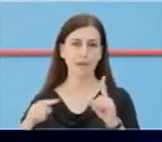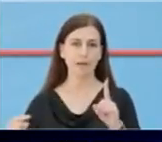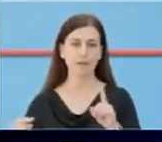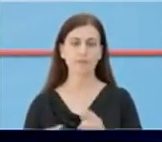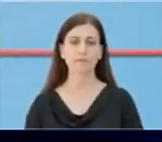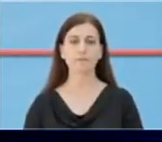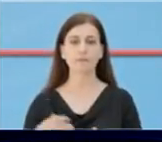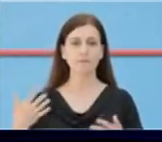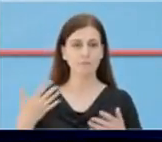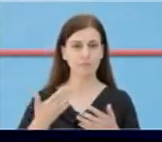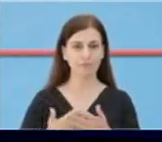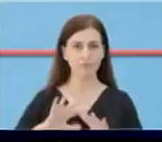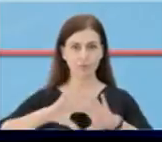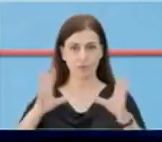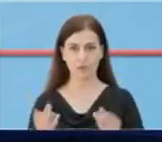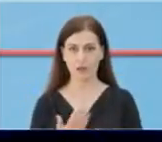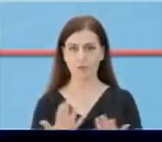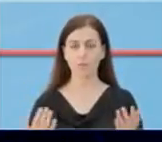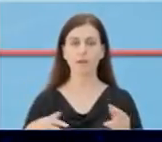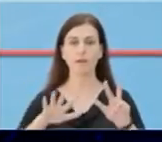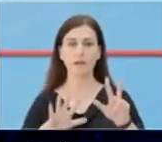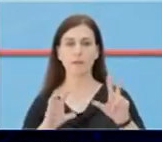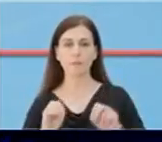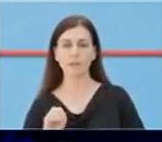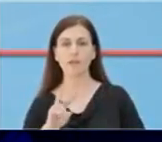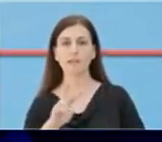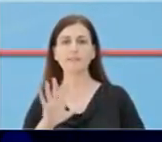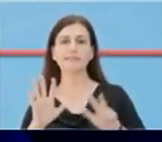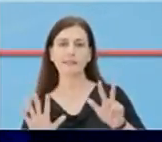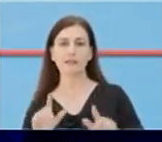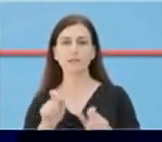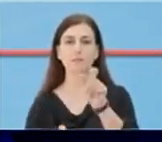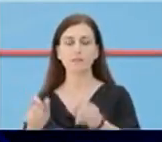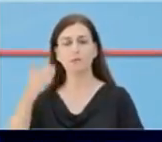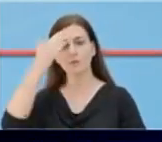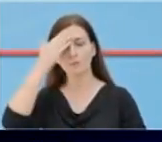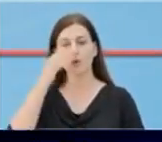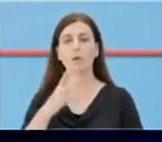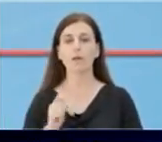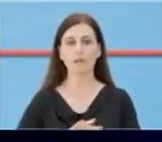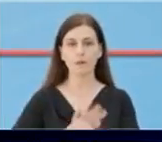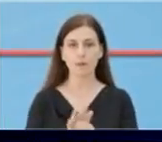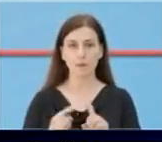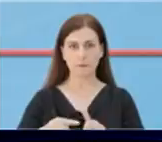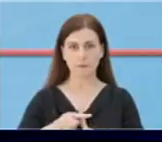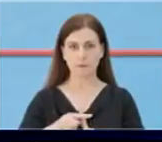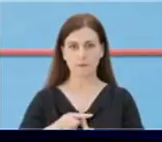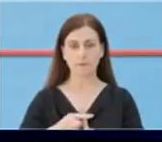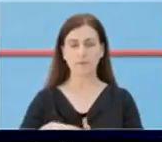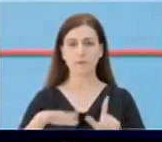Dheri në këto momente, janë testuar 8.028 raste të dyshuar, pre cilve janë konfirmuar COVID-19 pozitiv,